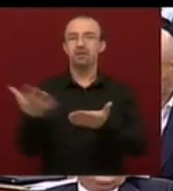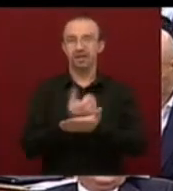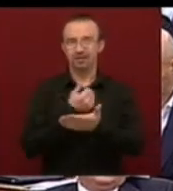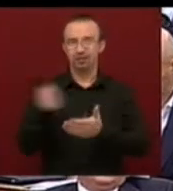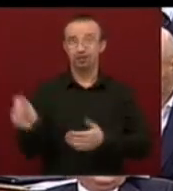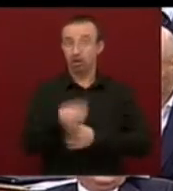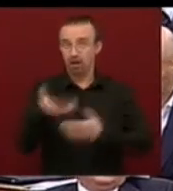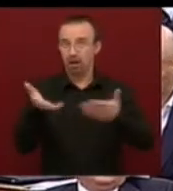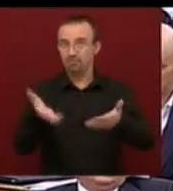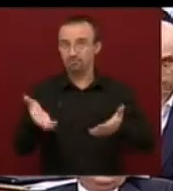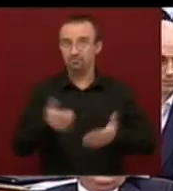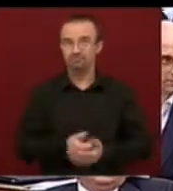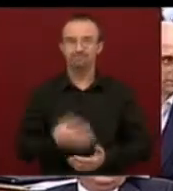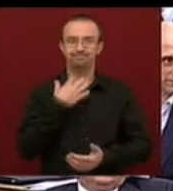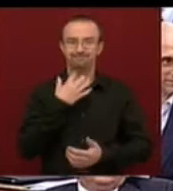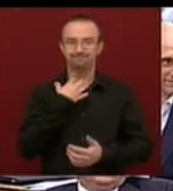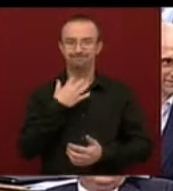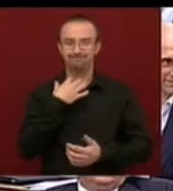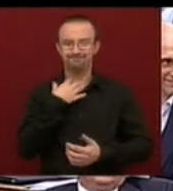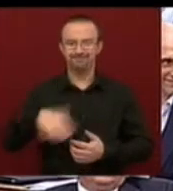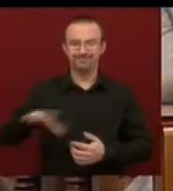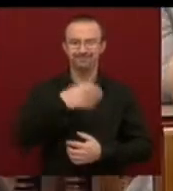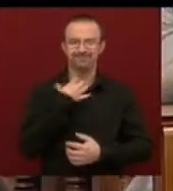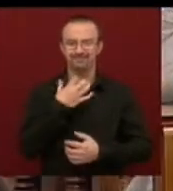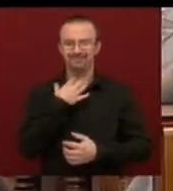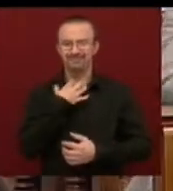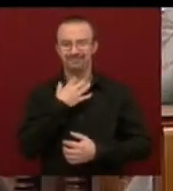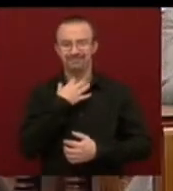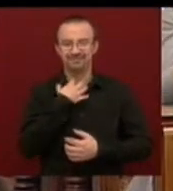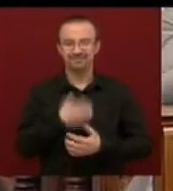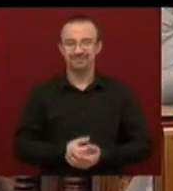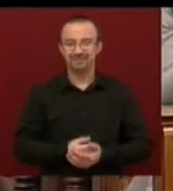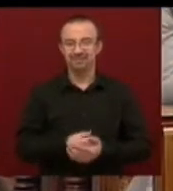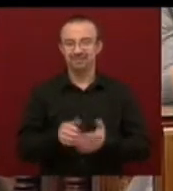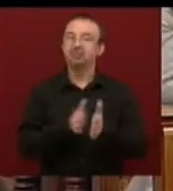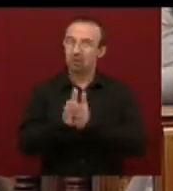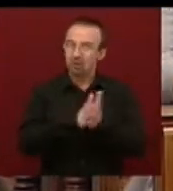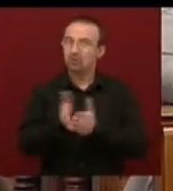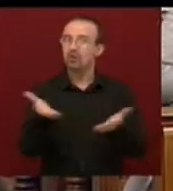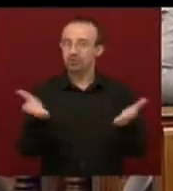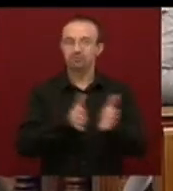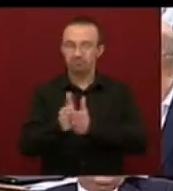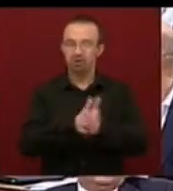csatáját. csatáját jelentő. Örülök, hogy ilyen